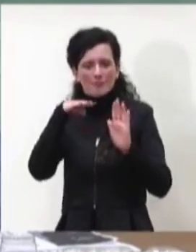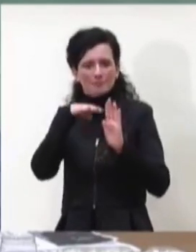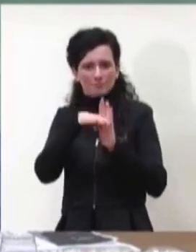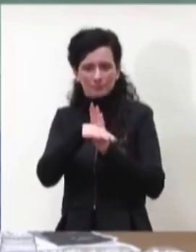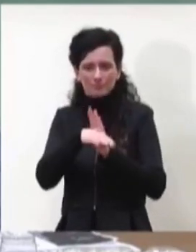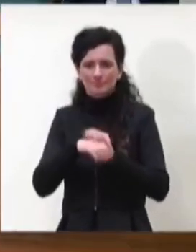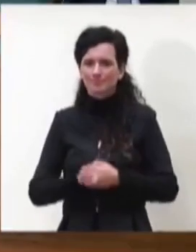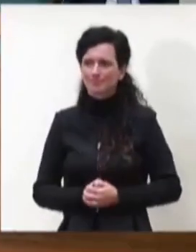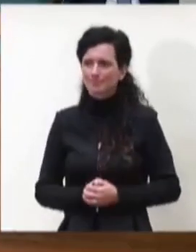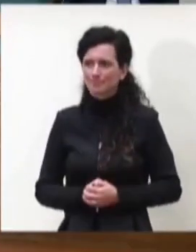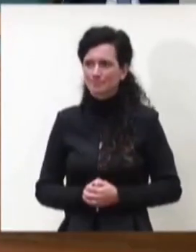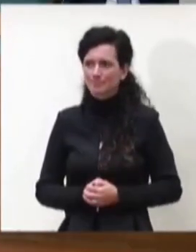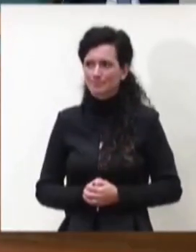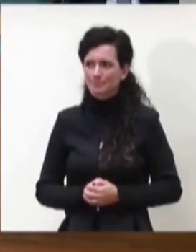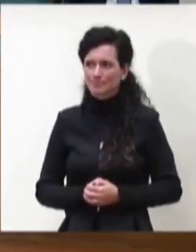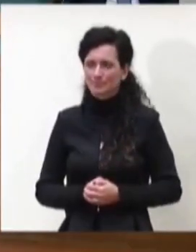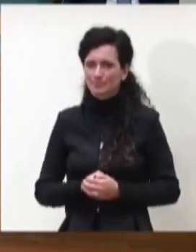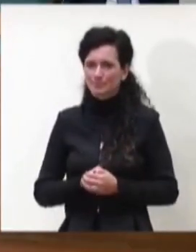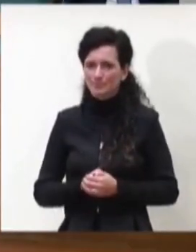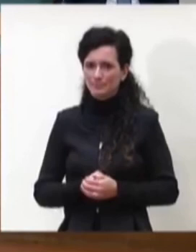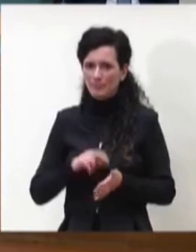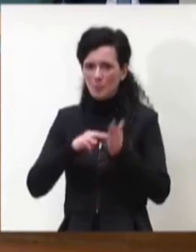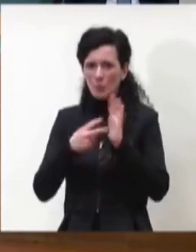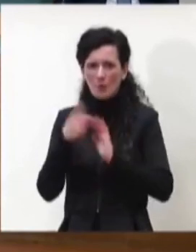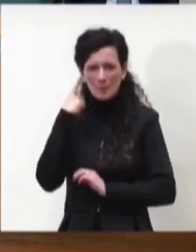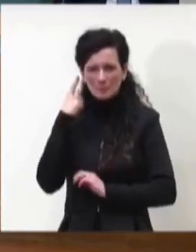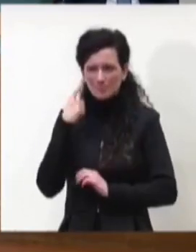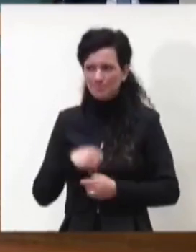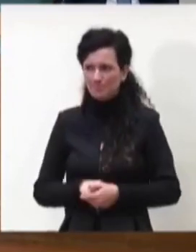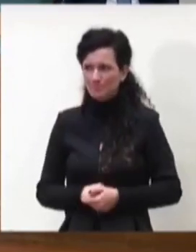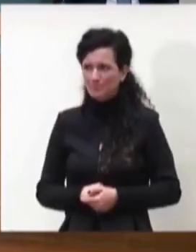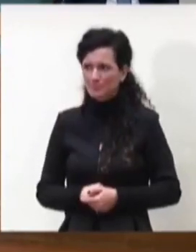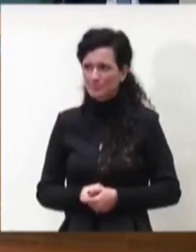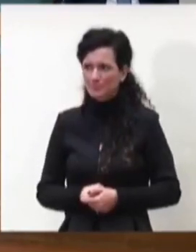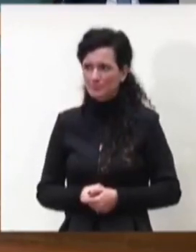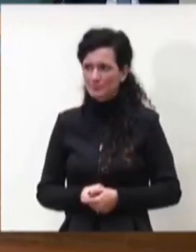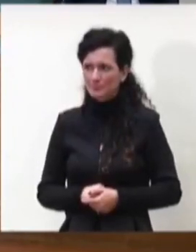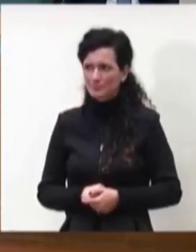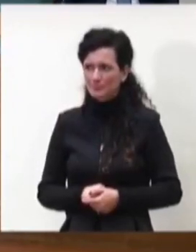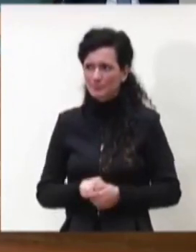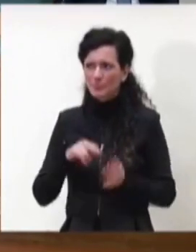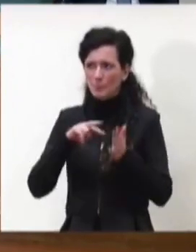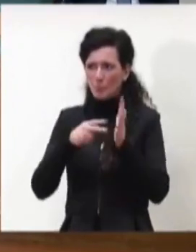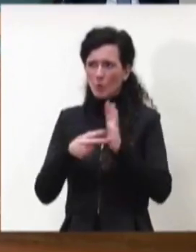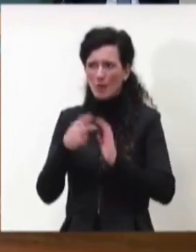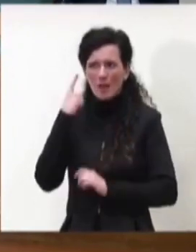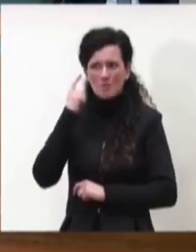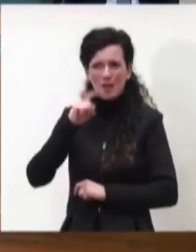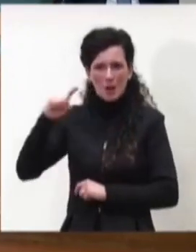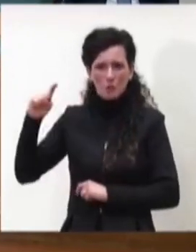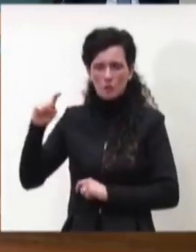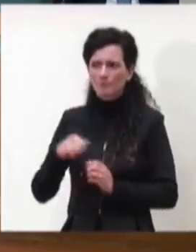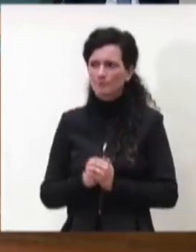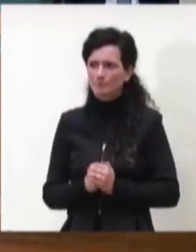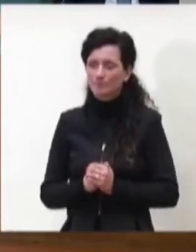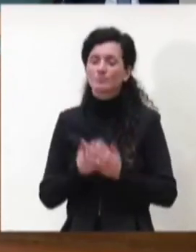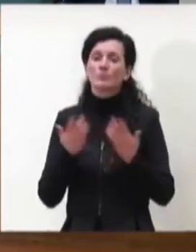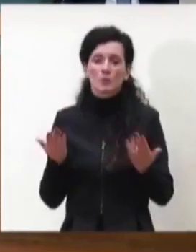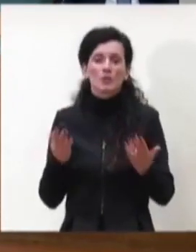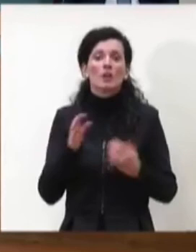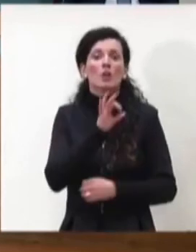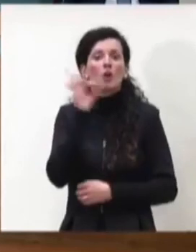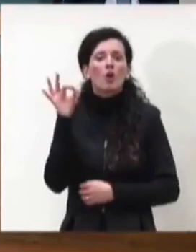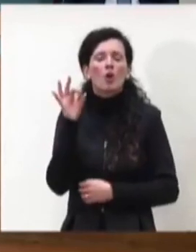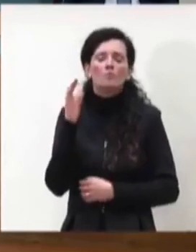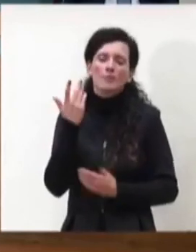auspicabilmente di